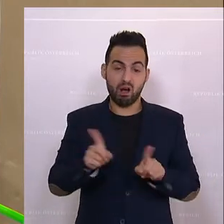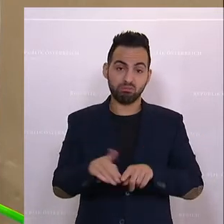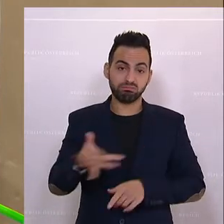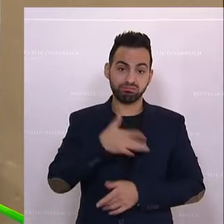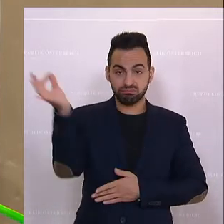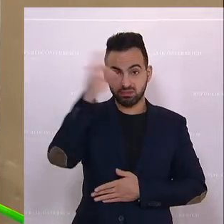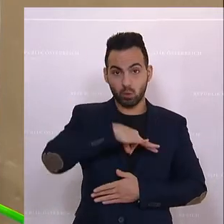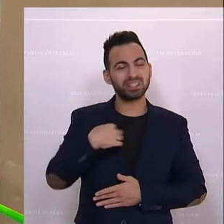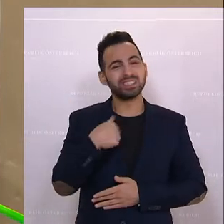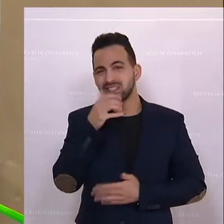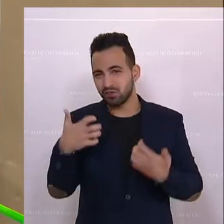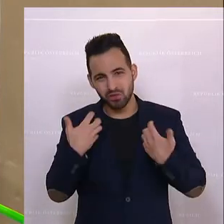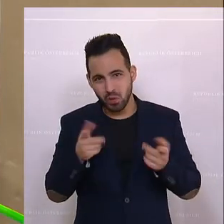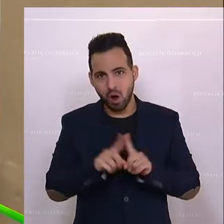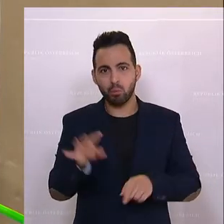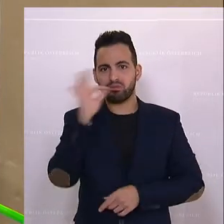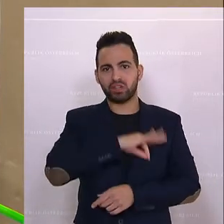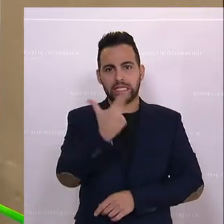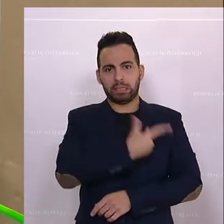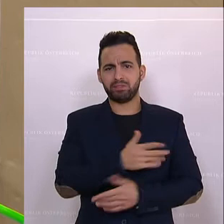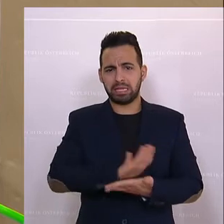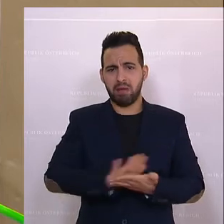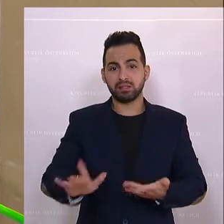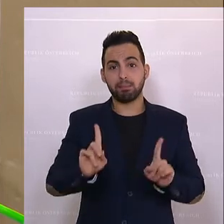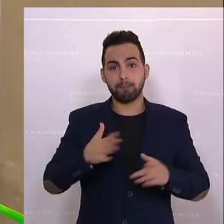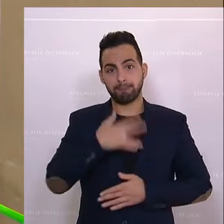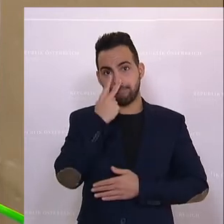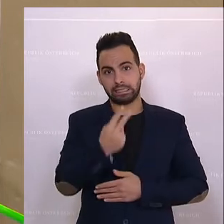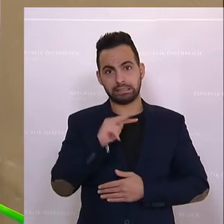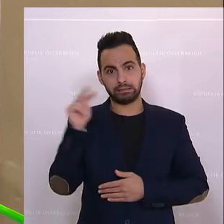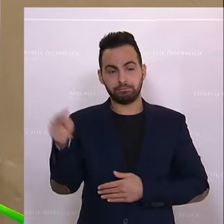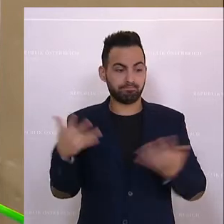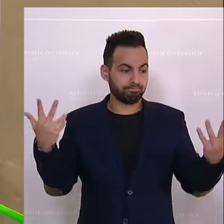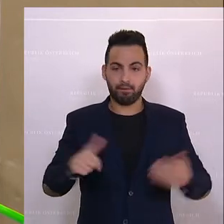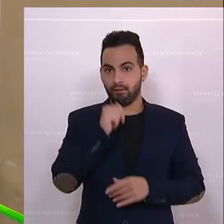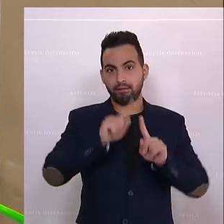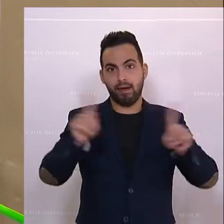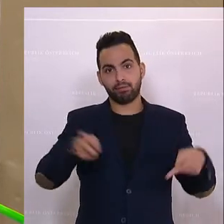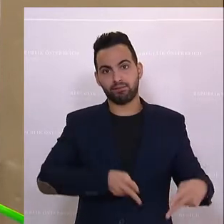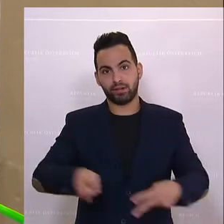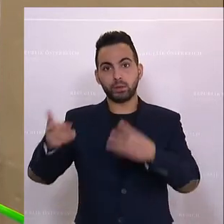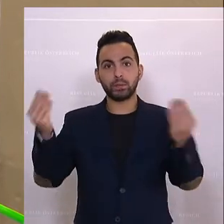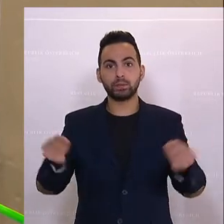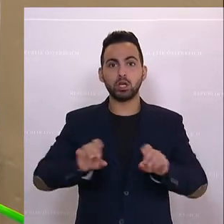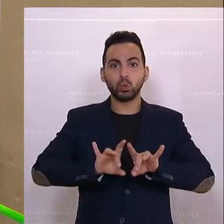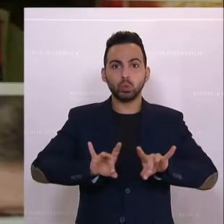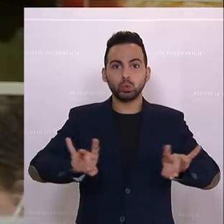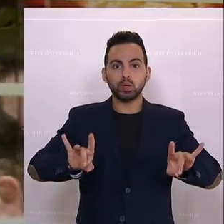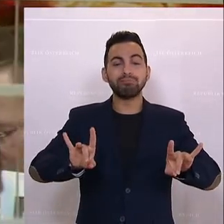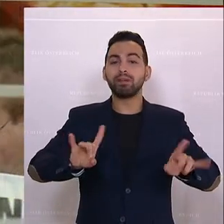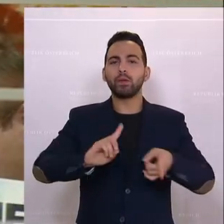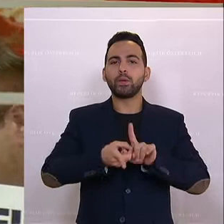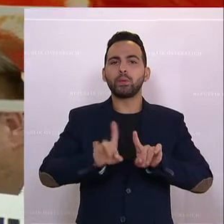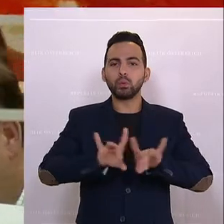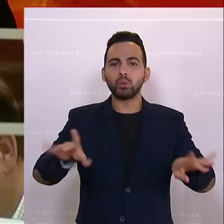Ich bin kein Freund, war Nierenfreund der Impfpflicht, aber sie ist aus meiner Sicht alternativlos, weil eben die Durchseuchung, die Durchimpfung